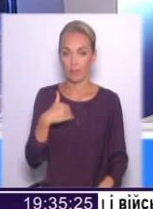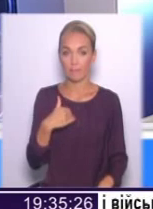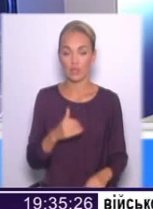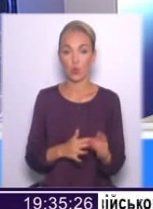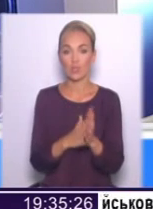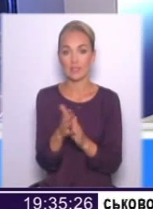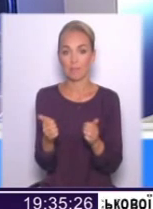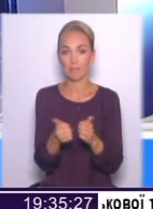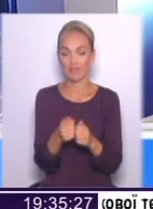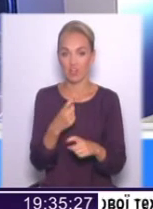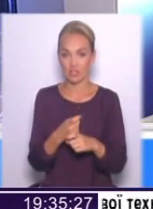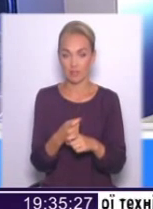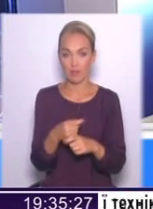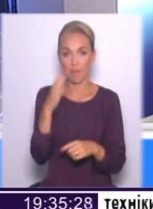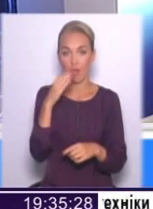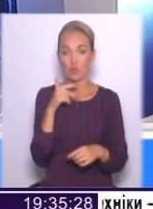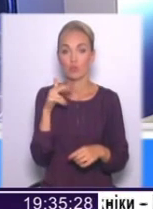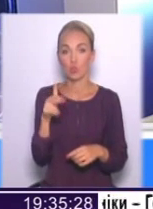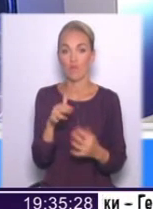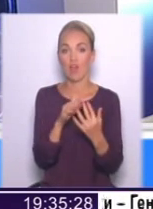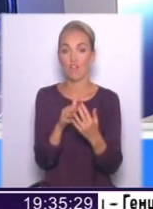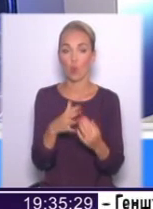з п'ятма братами пішов на фронт, загинули.